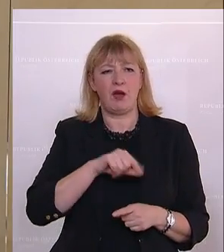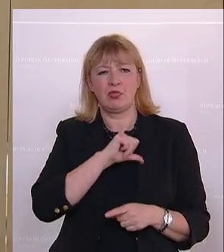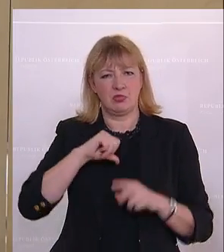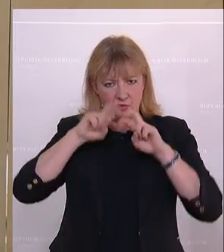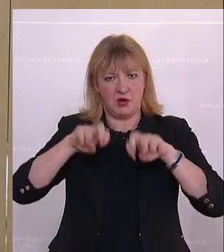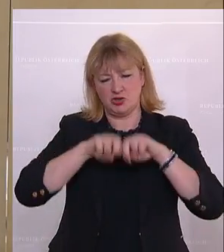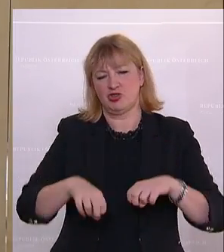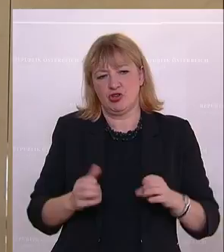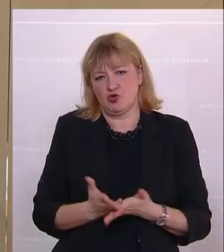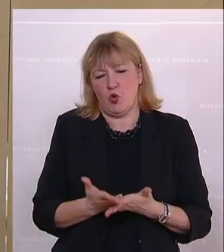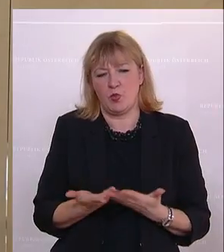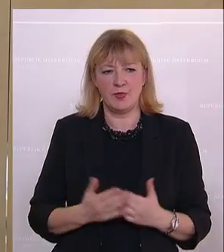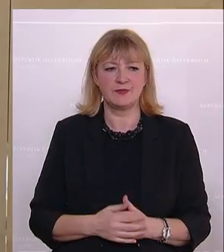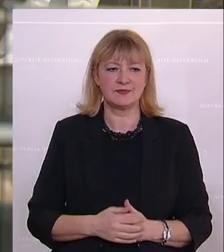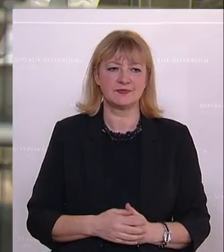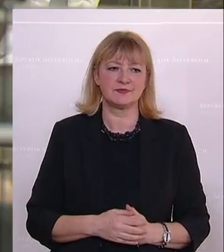könnte.